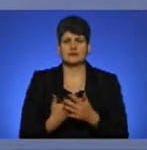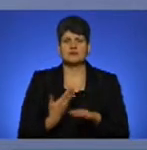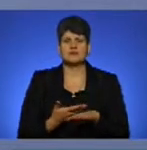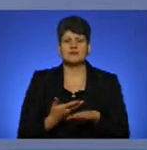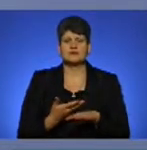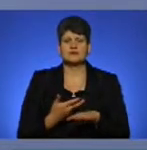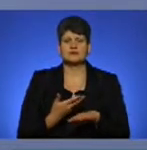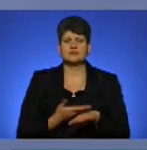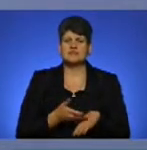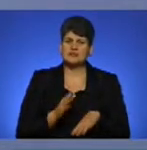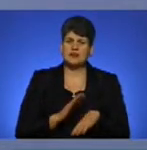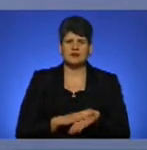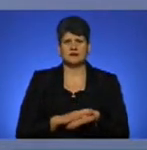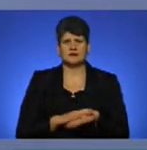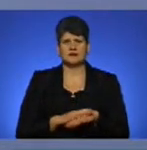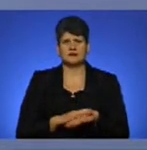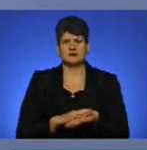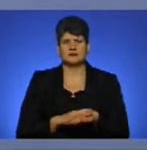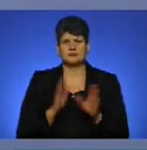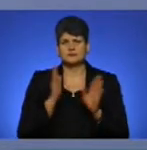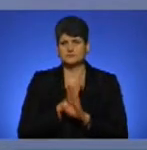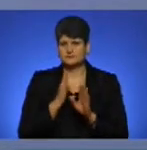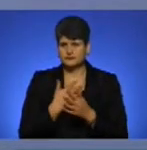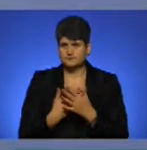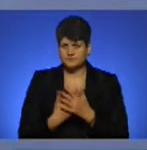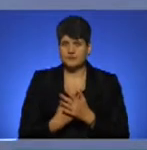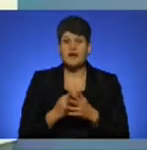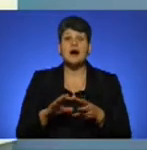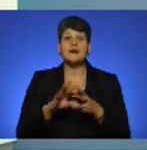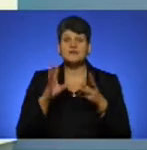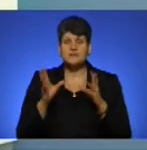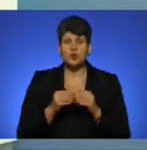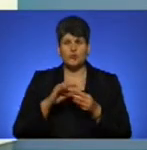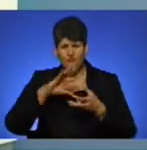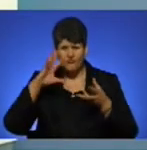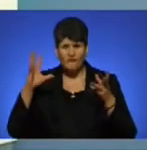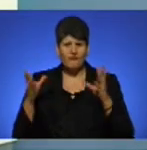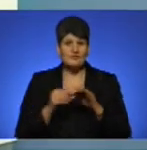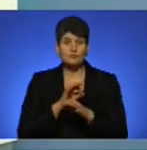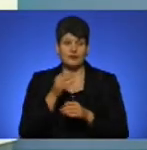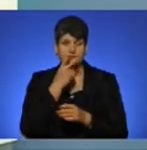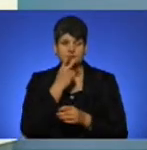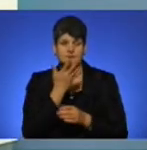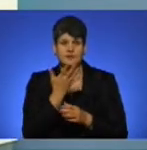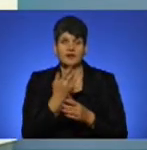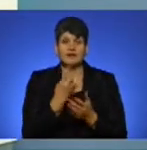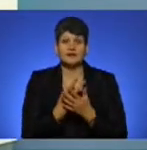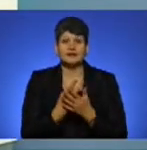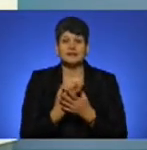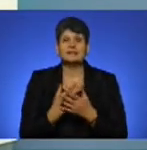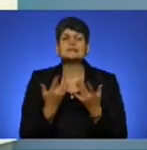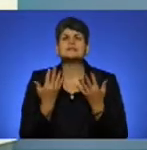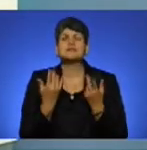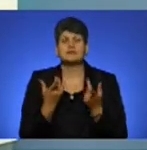атмосферних фронтів і так далі. А загалом весь проєкт, от так як він виглядає зараз спроєктовано, на графіці